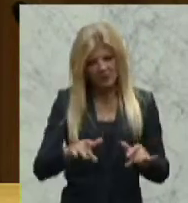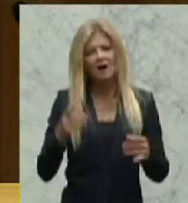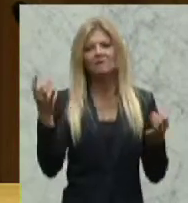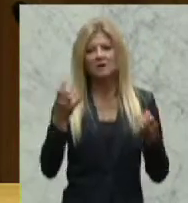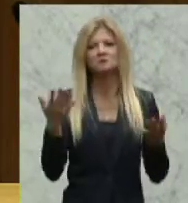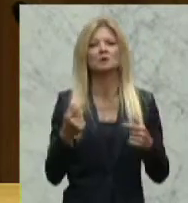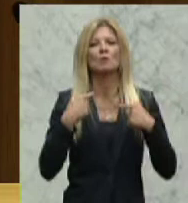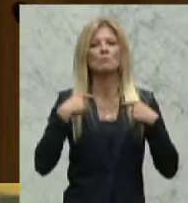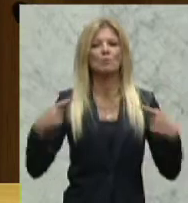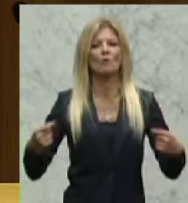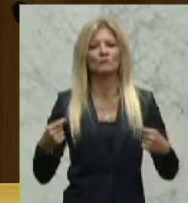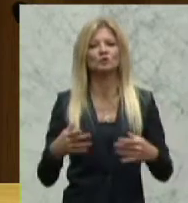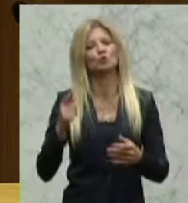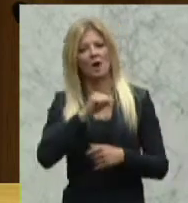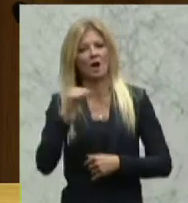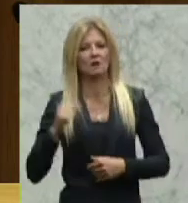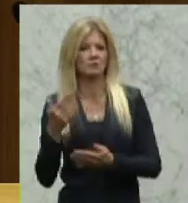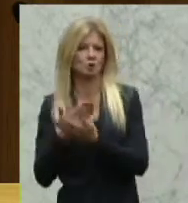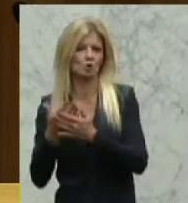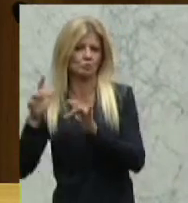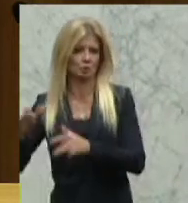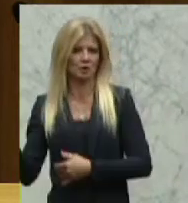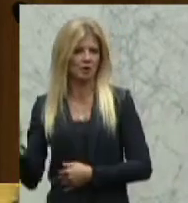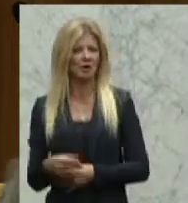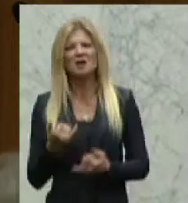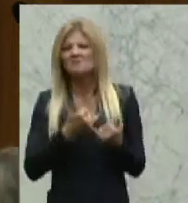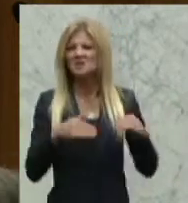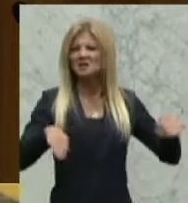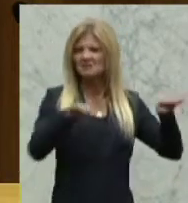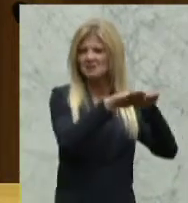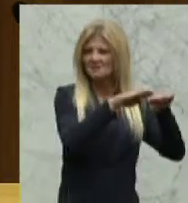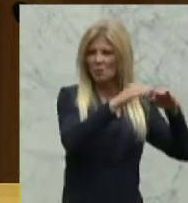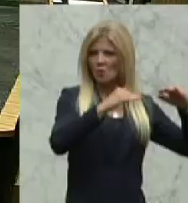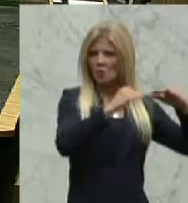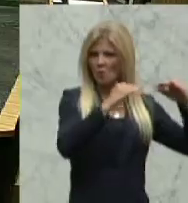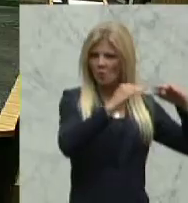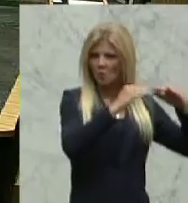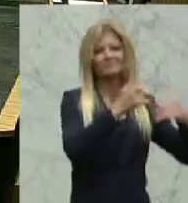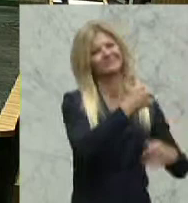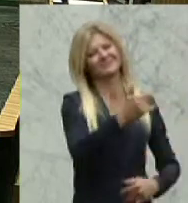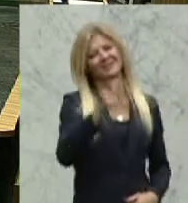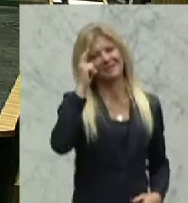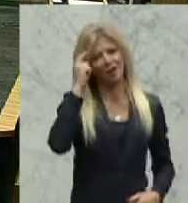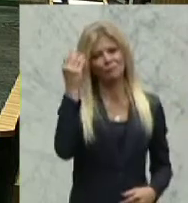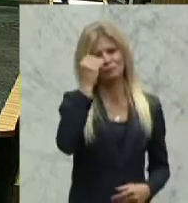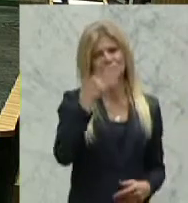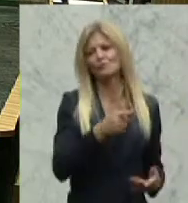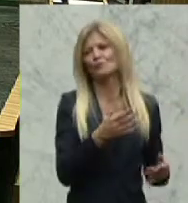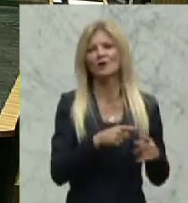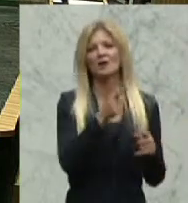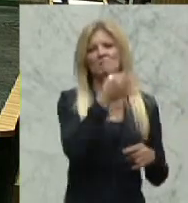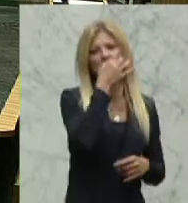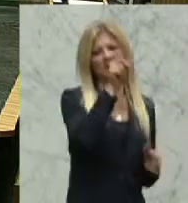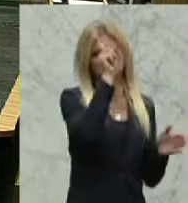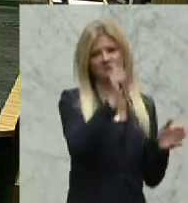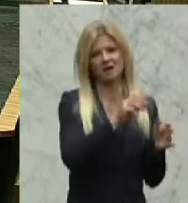schaut das Niveau dort in den Schulen aus? Jede Hauptschule noch schlägt das Niveau der Ausbildung in den neuen Mittelschulen bei